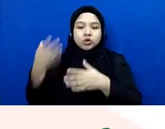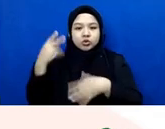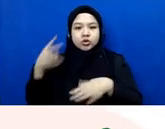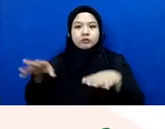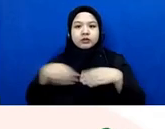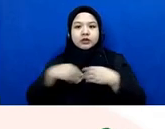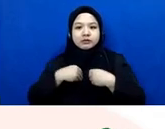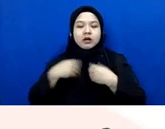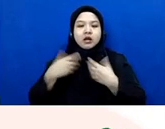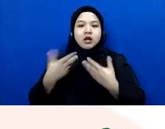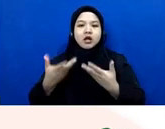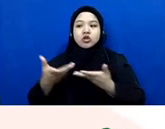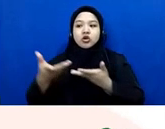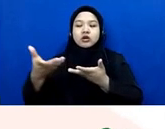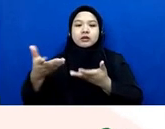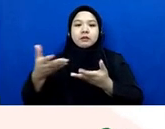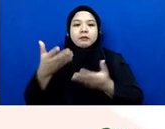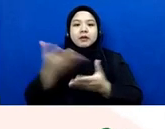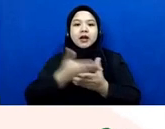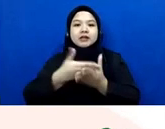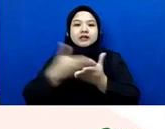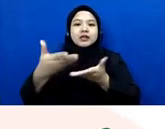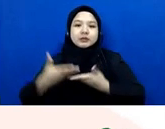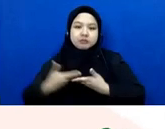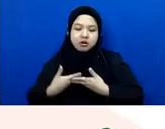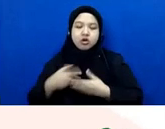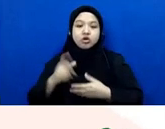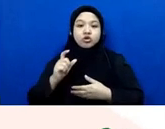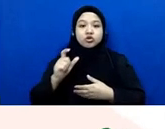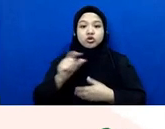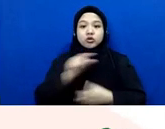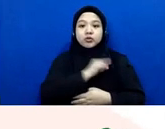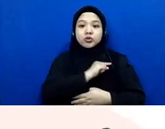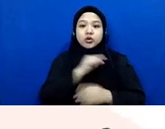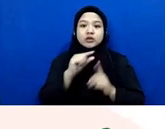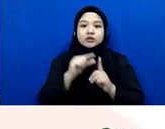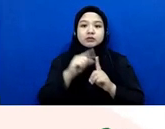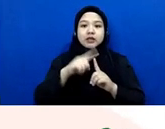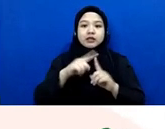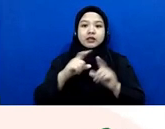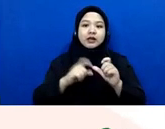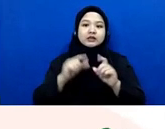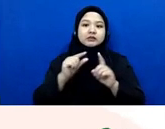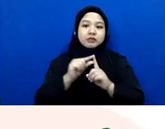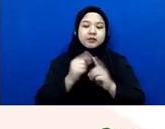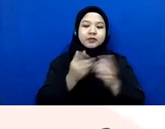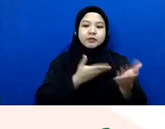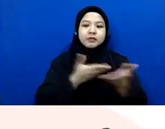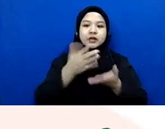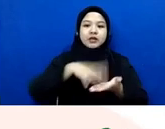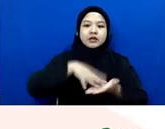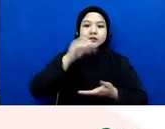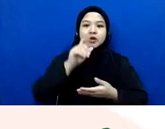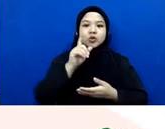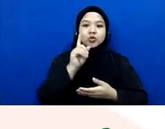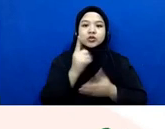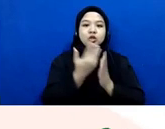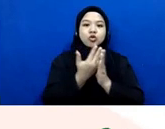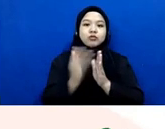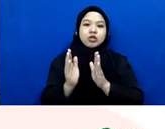pelimpahan berkas misalnya petugas PTSP PTSP itu kepanjangannya apa ya pelayanan terpadu satu pintu di pengadilan